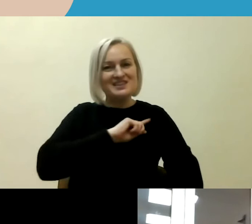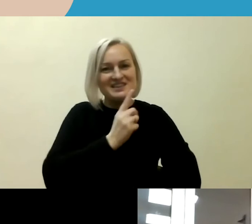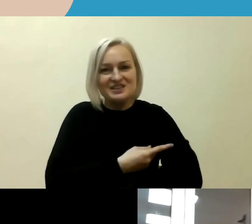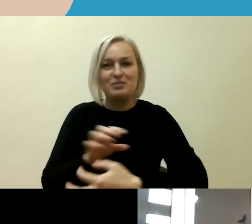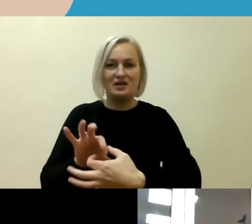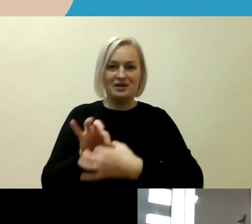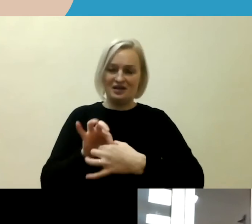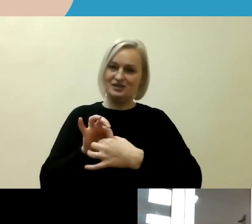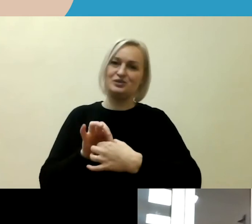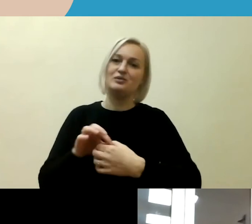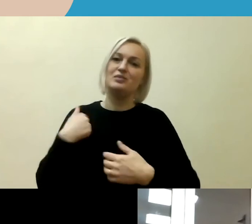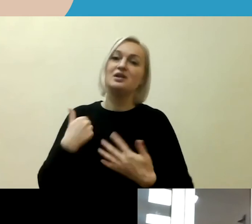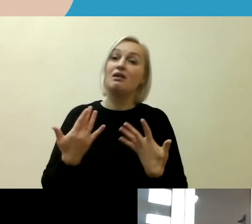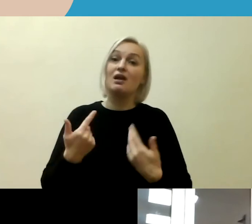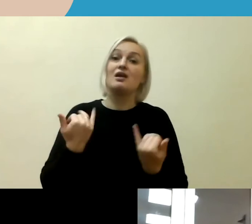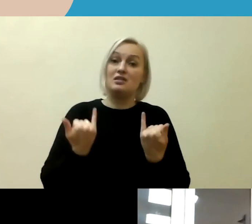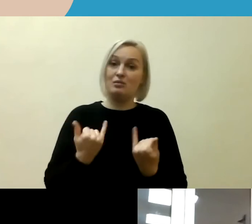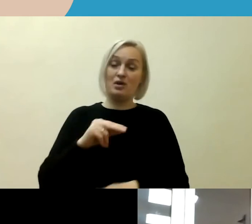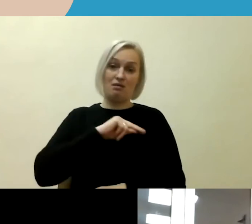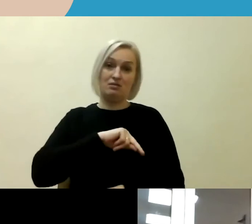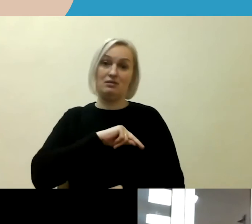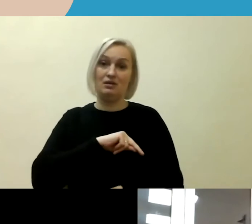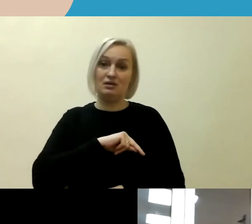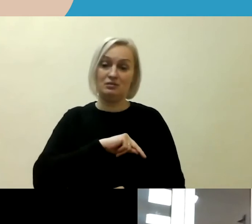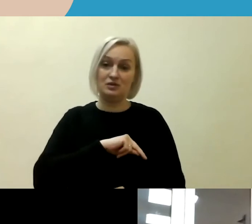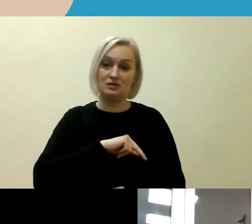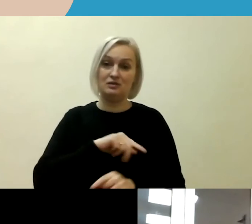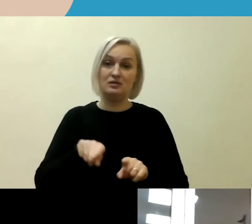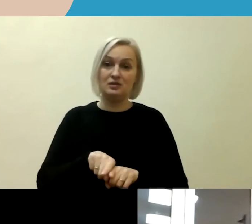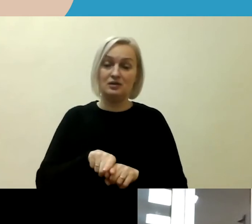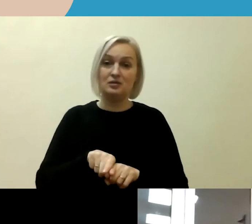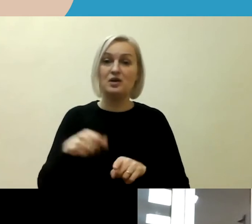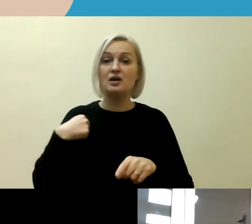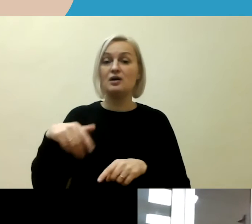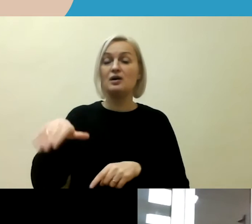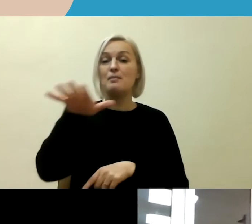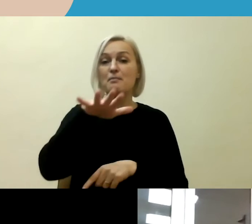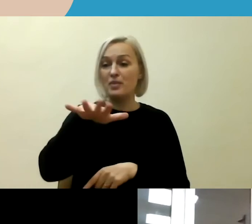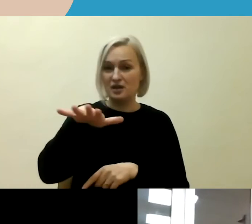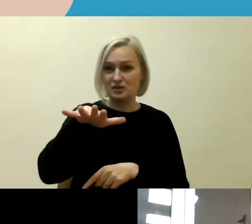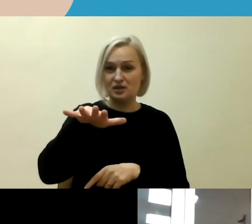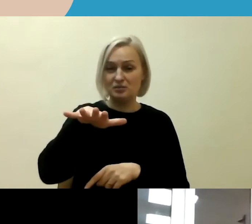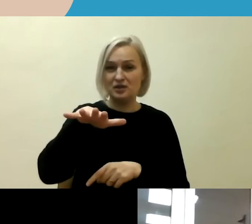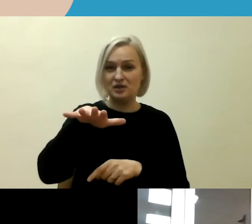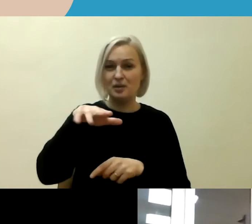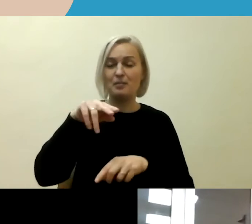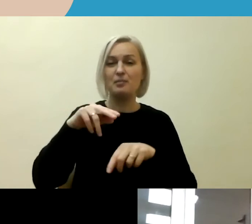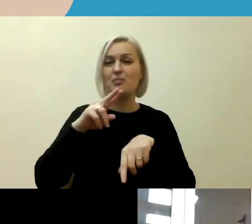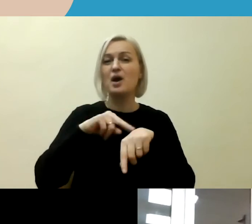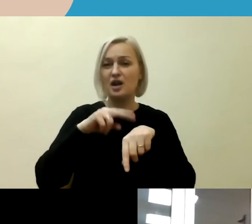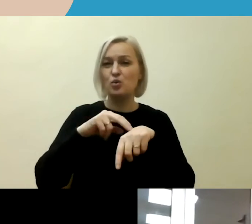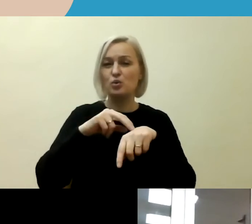tie, kiek mes dirbam, jeigu šiandien pajėmus, kiek egzistuoja bendruomenės pareigūno institutas, tai yra septyni metai.